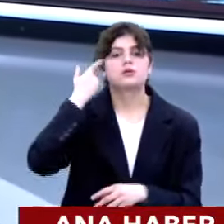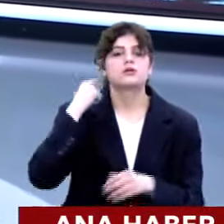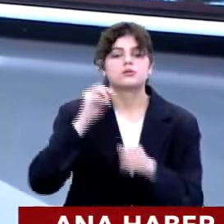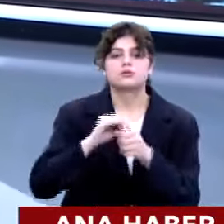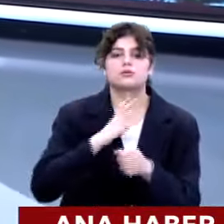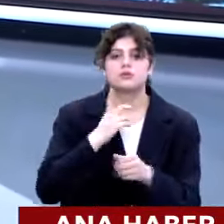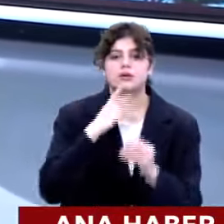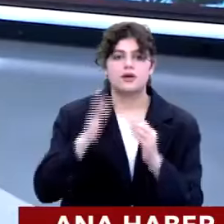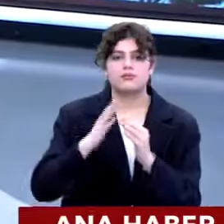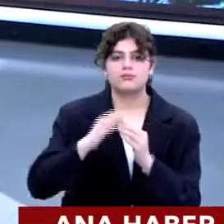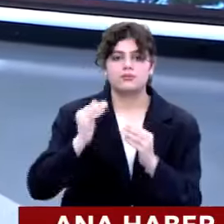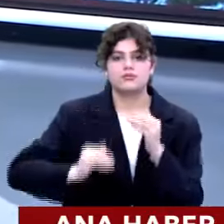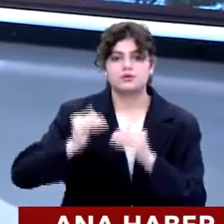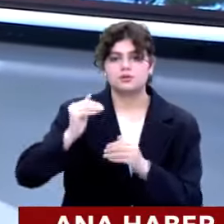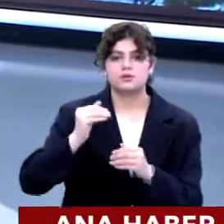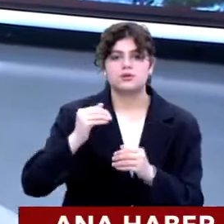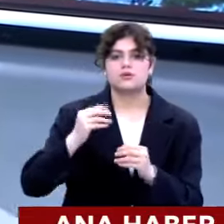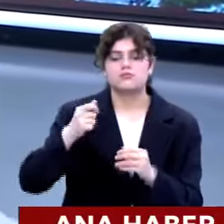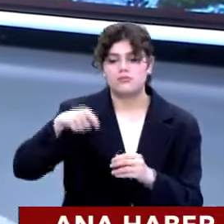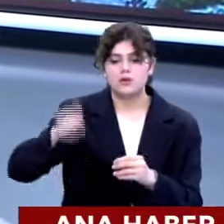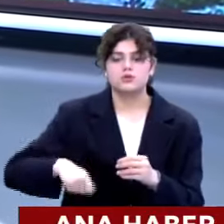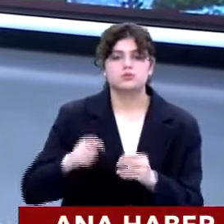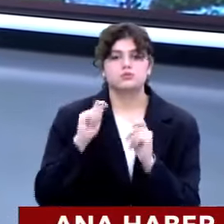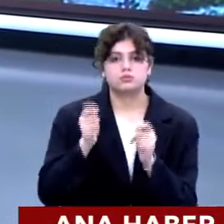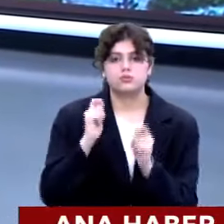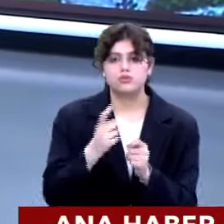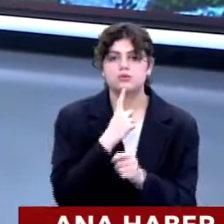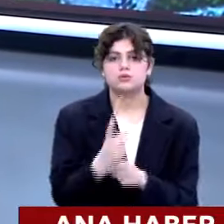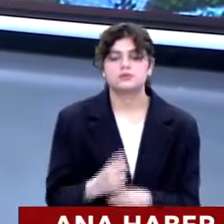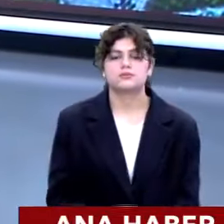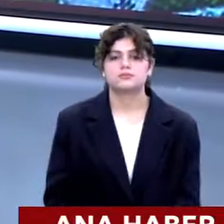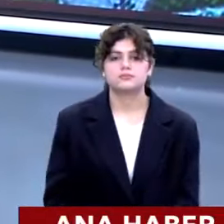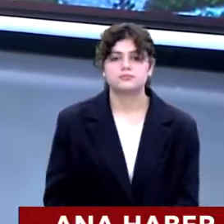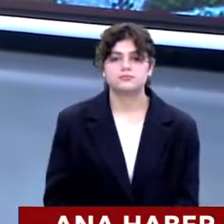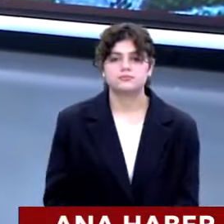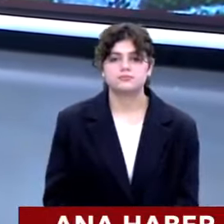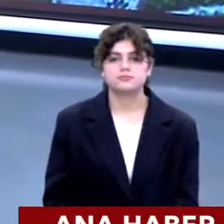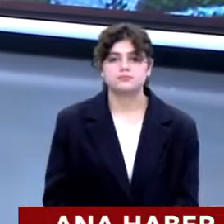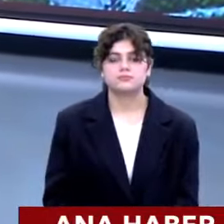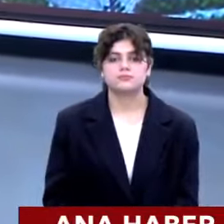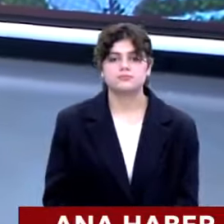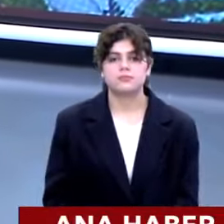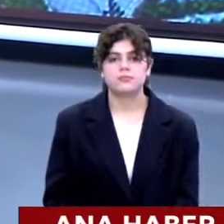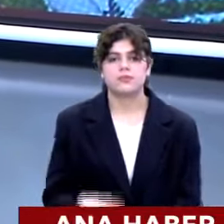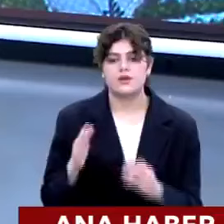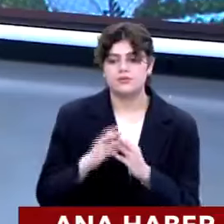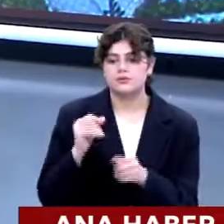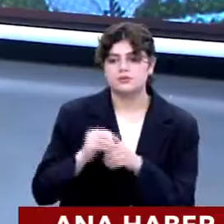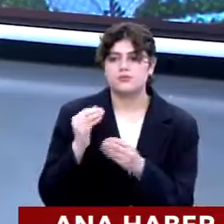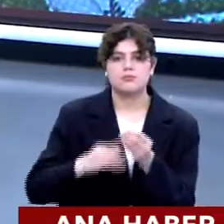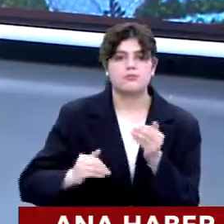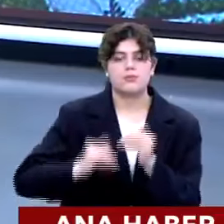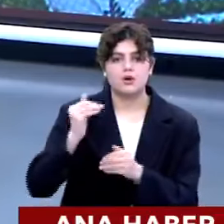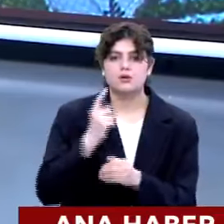Konut kredi faizlerinin uçuşa geçmesi, aynı zamanda mevcut haliyle konutların zaten pahalı oluşu. Tüm bu